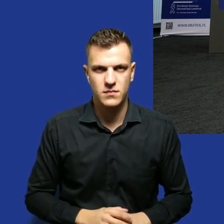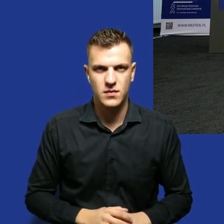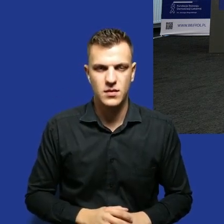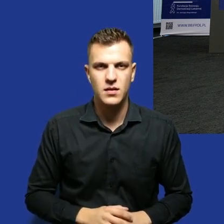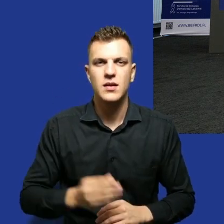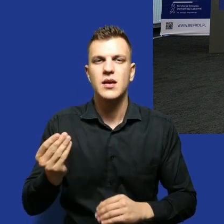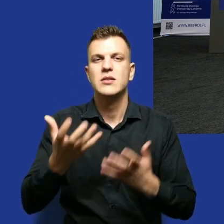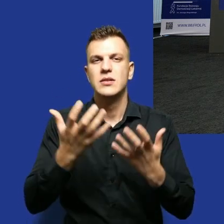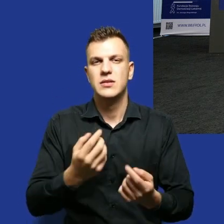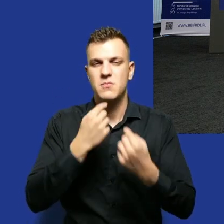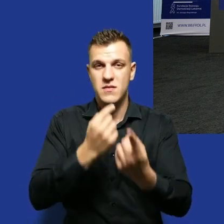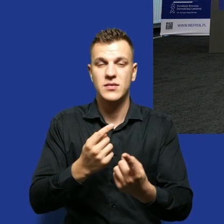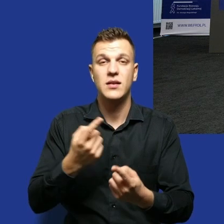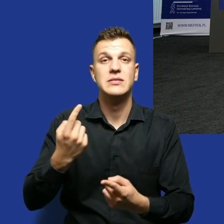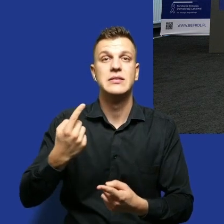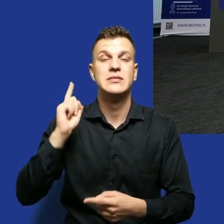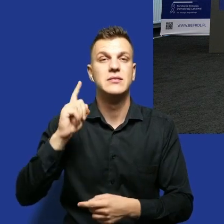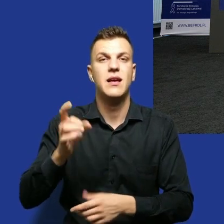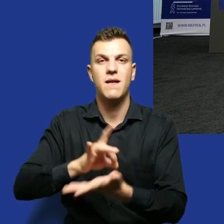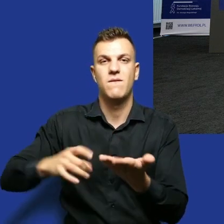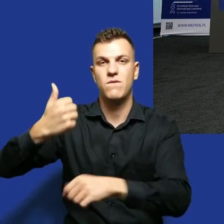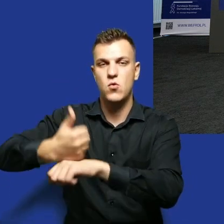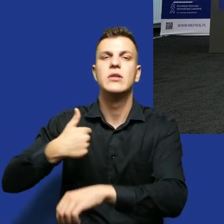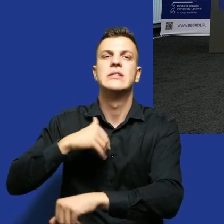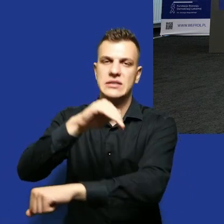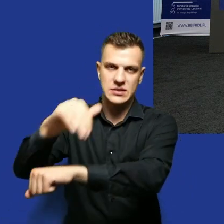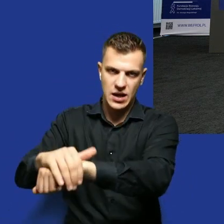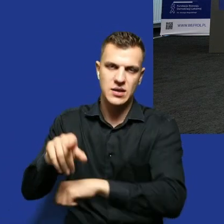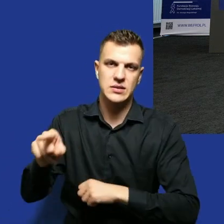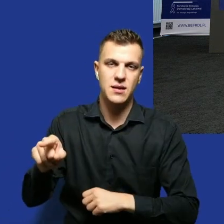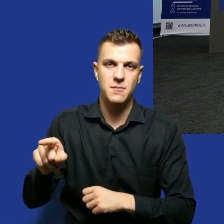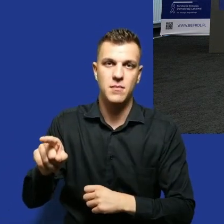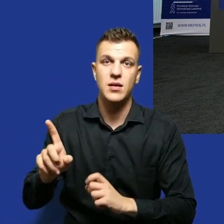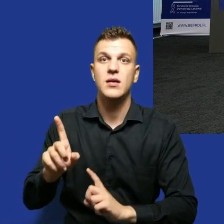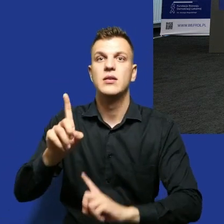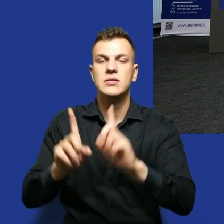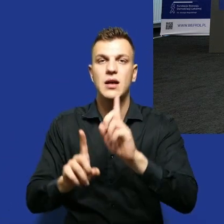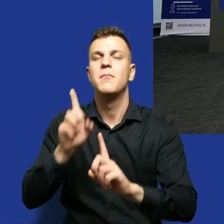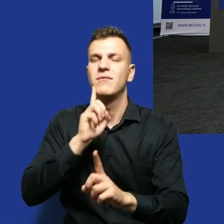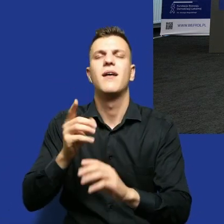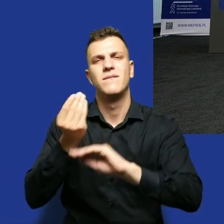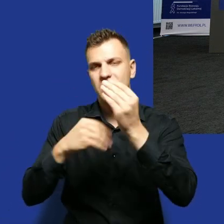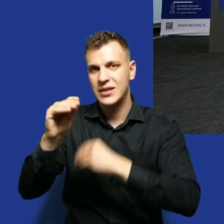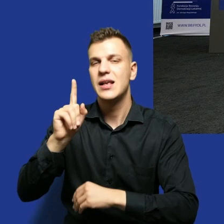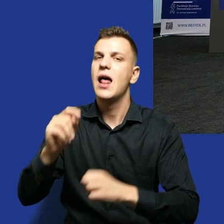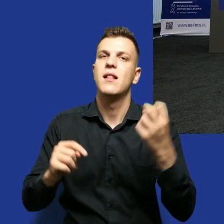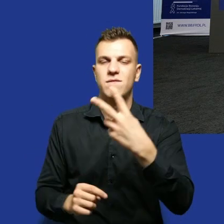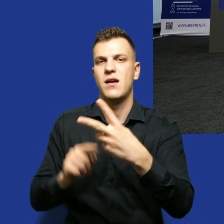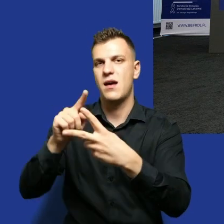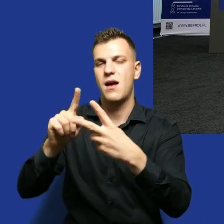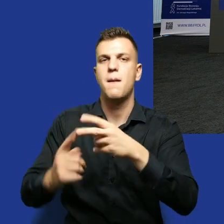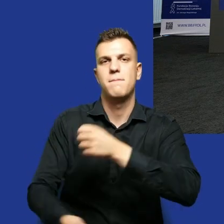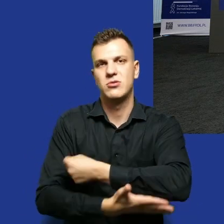rzeczach chciałem powiedzieć. Dzisiaj się zgadzam z Panią Wójt, że rzeczywiście są dwie kategorie, może ich podziałów jest więcej, ale te dwie takie kategorie